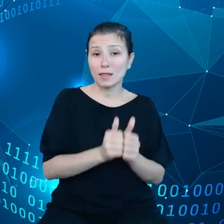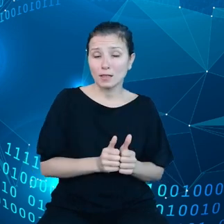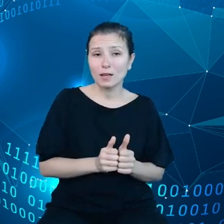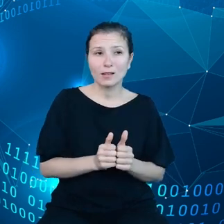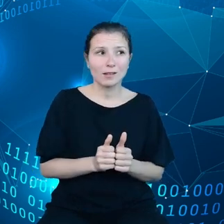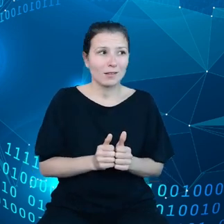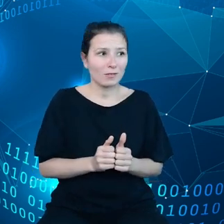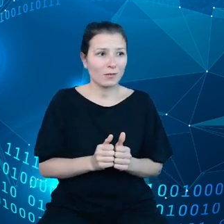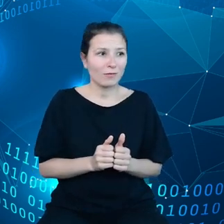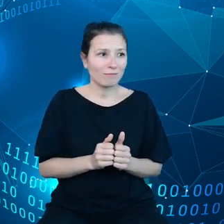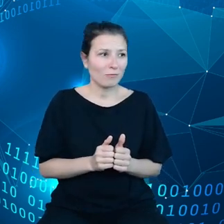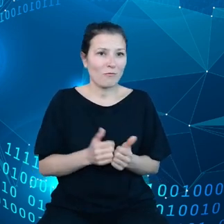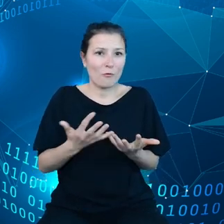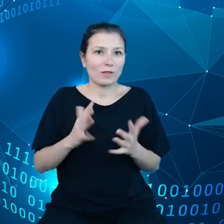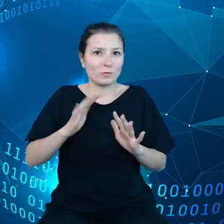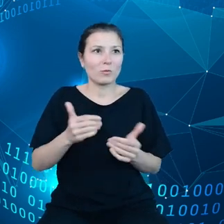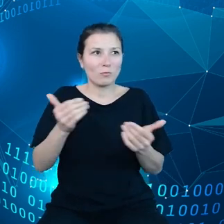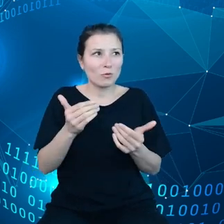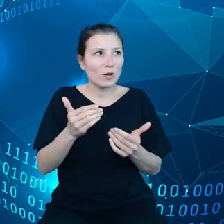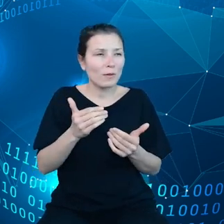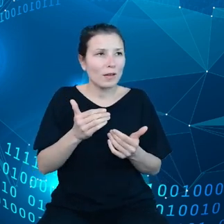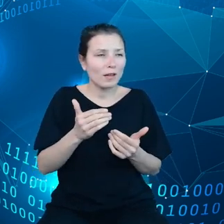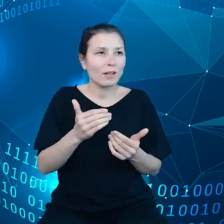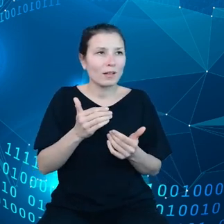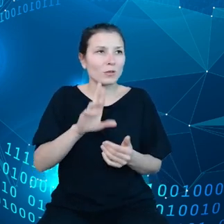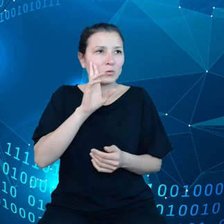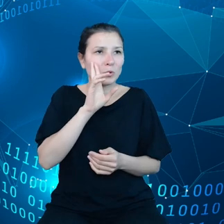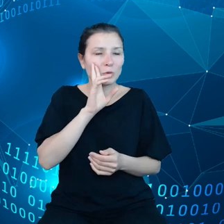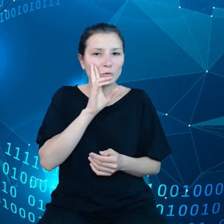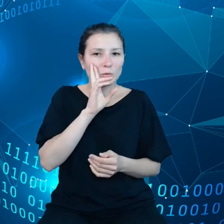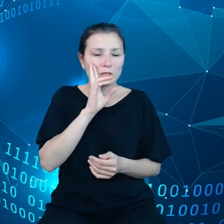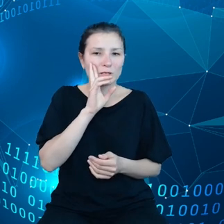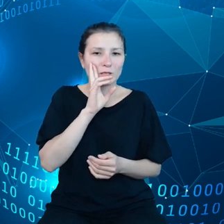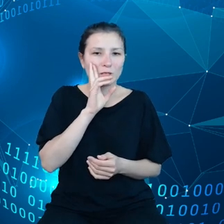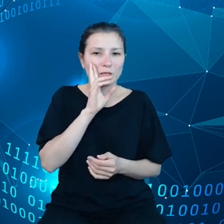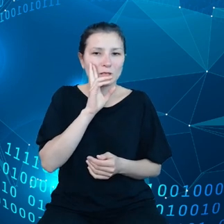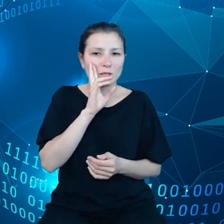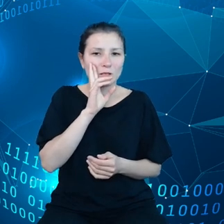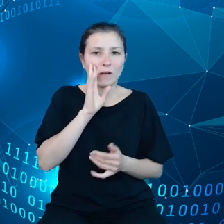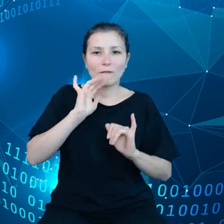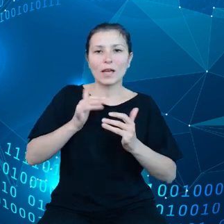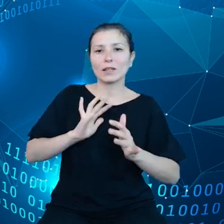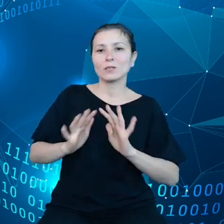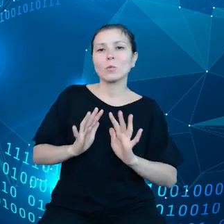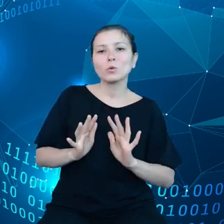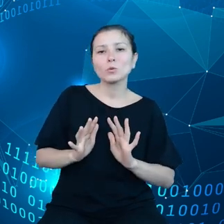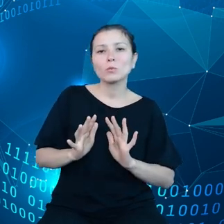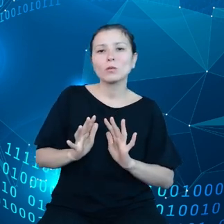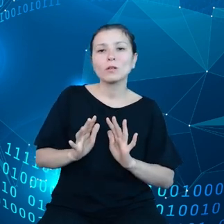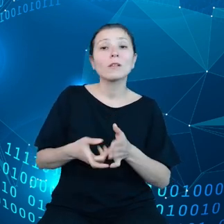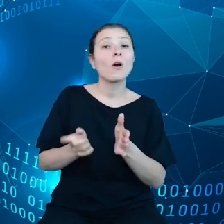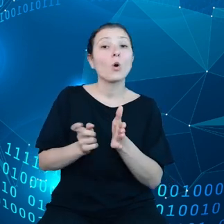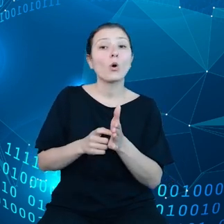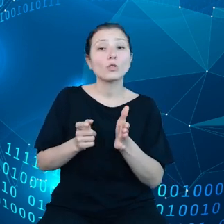łatwo zdefiniować już, albo łatwiej zdefiniować drogi, w jaki sposób te oczekiwania